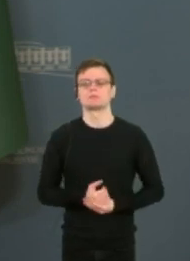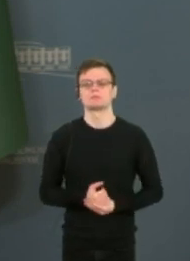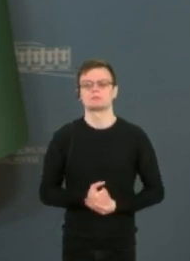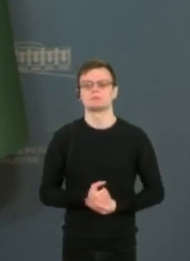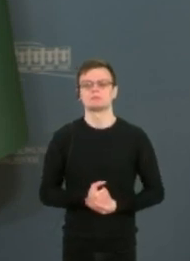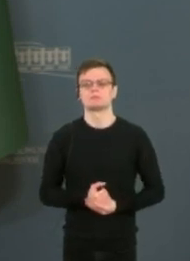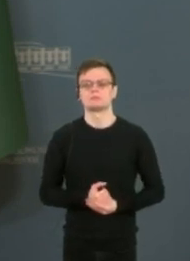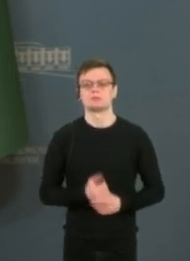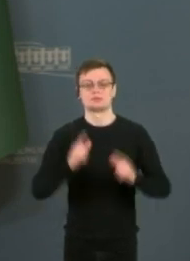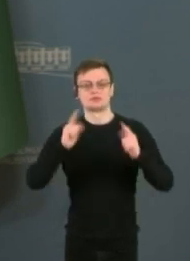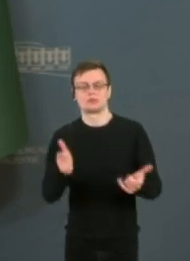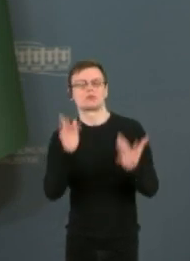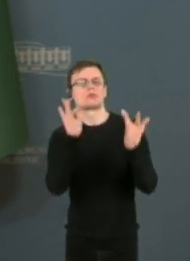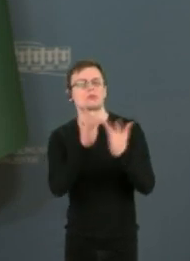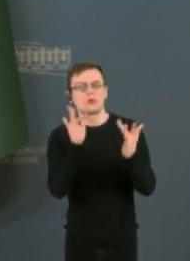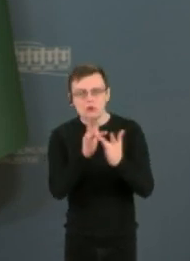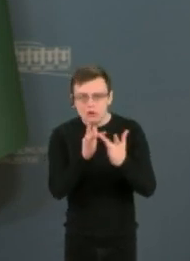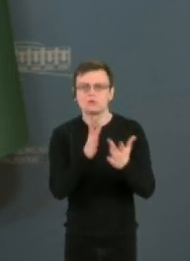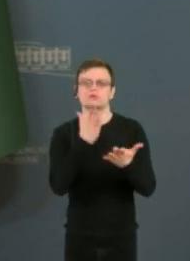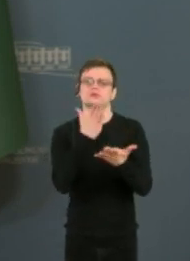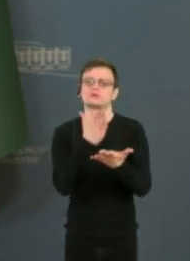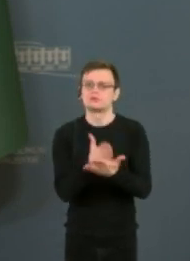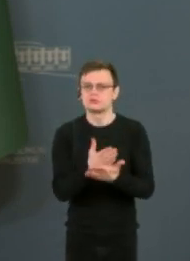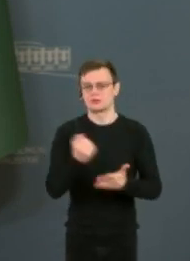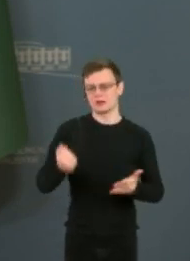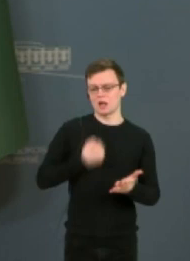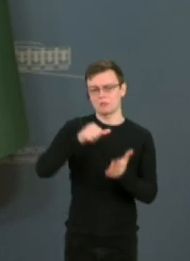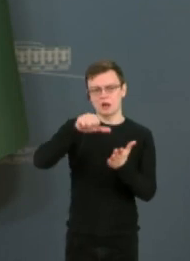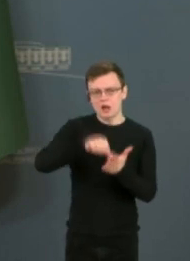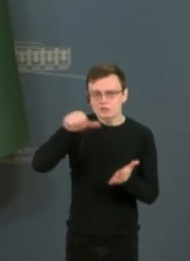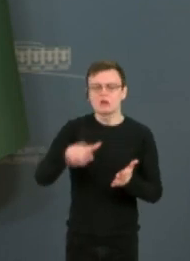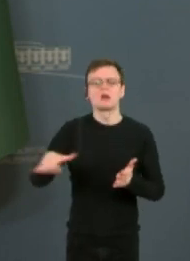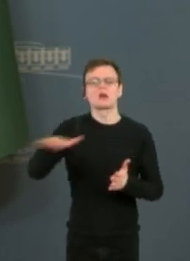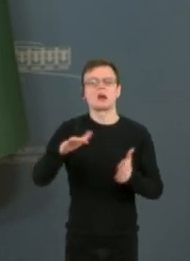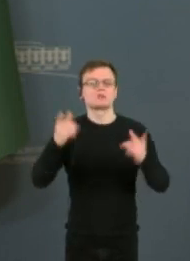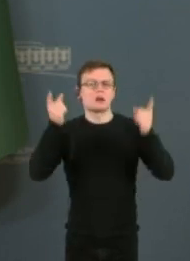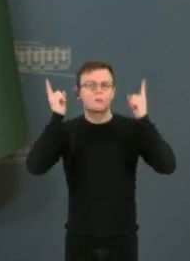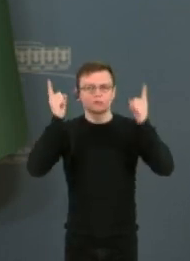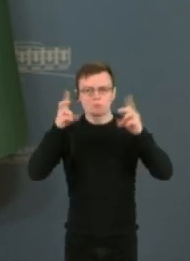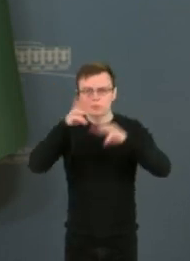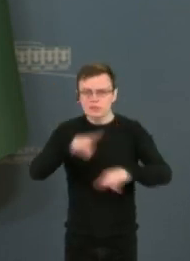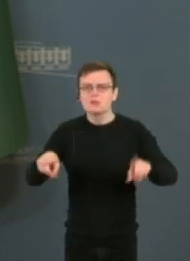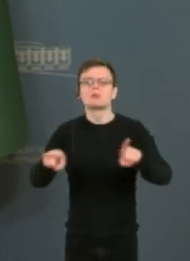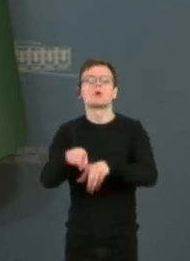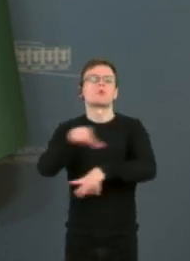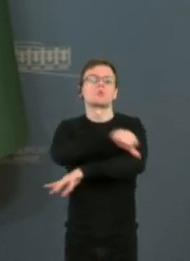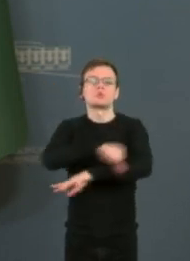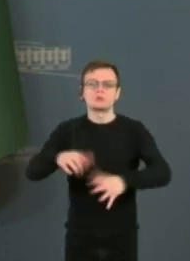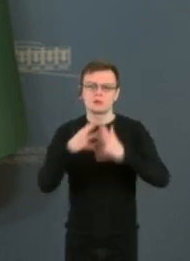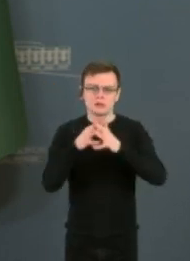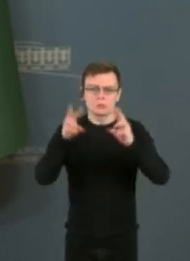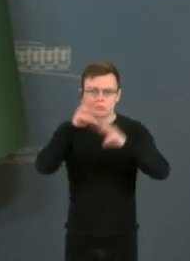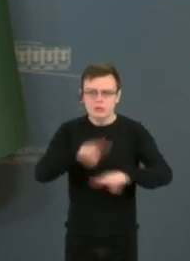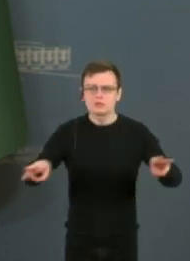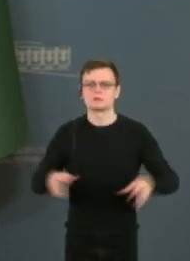ir kariuomenės atstovų, ir krašto apsaugos ministrų, ir užsienio reikalų ministrų. Ir tikrai ir veiksmus derinamės,